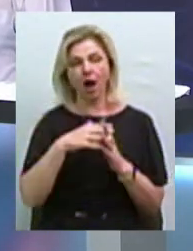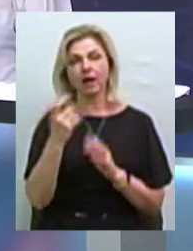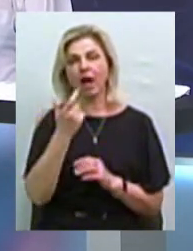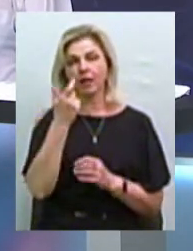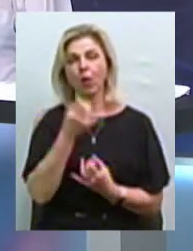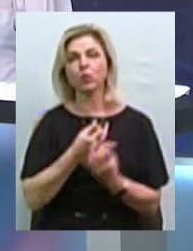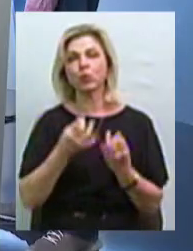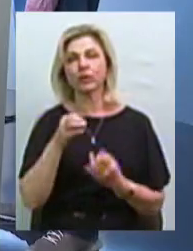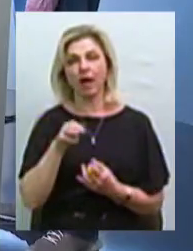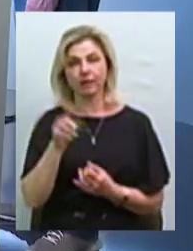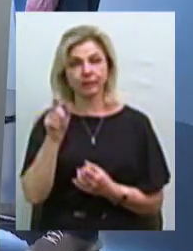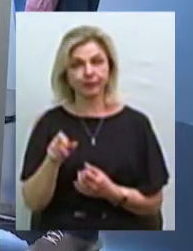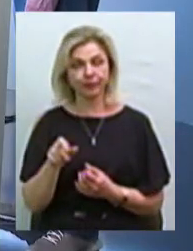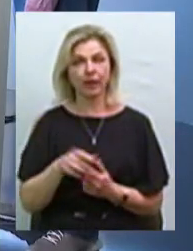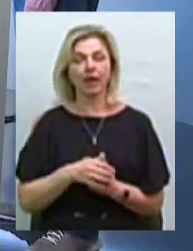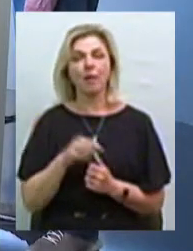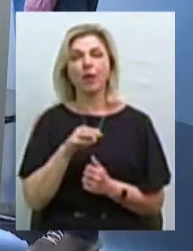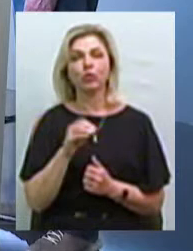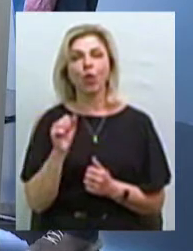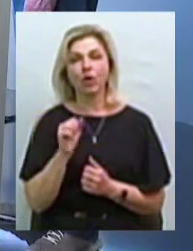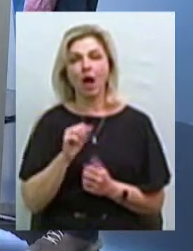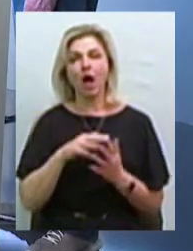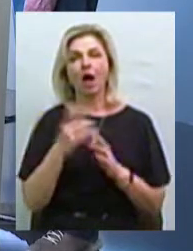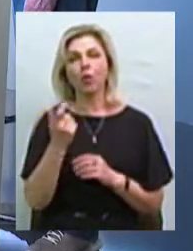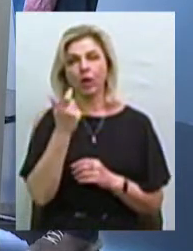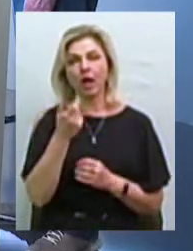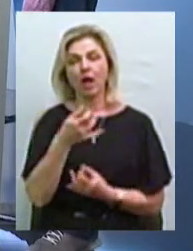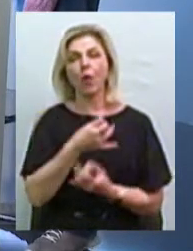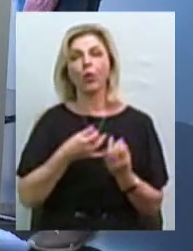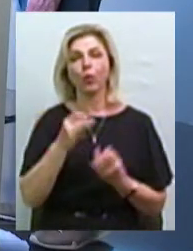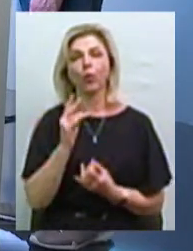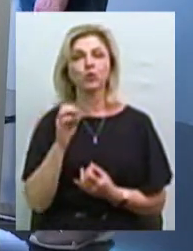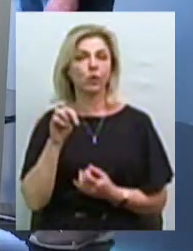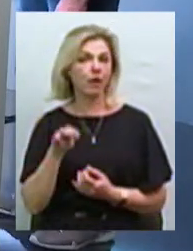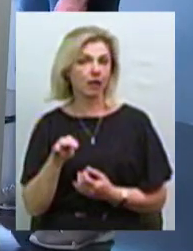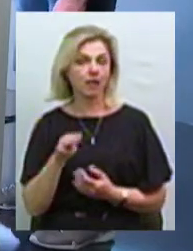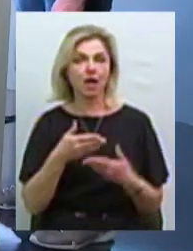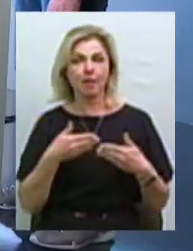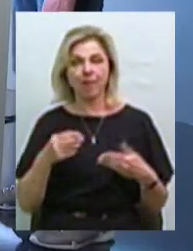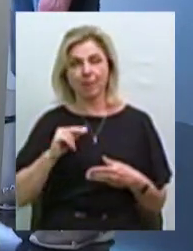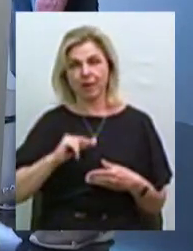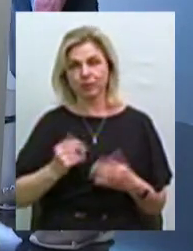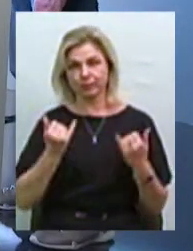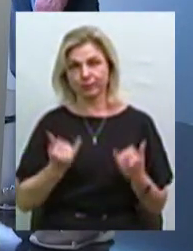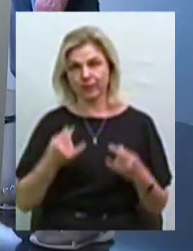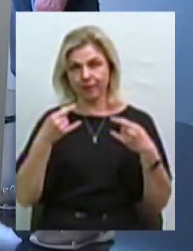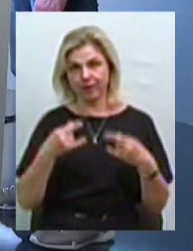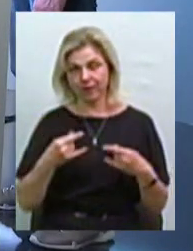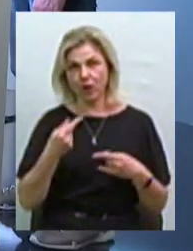Олександр. Микола Іванчук, агротехнолог, консультант. Вітаю, Микола. Ми працюємо в прямому ефірі, телефон студії